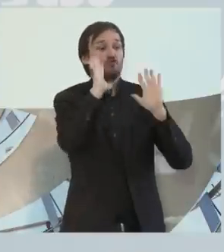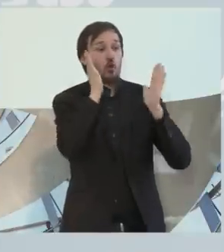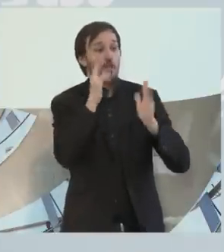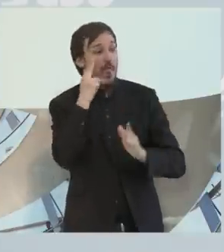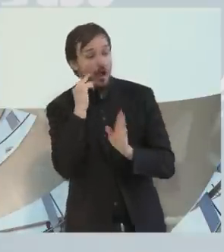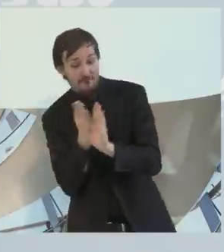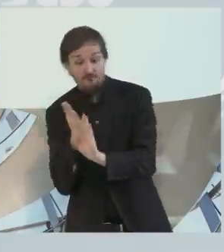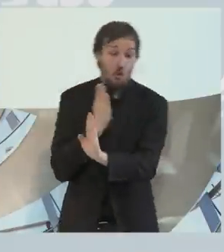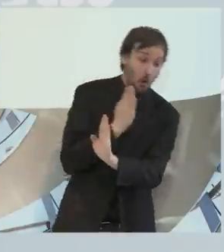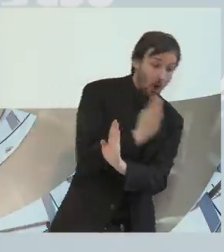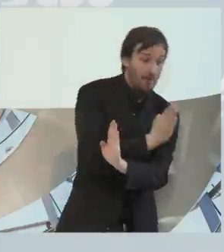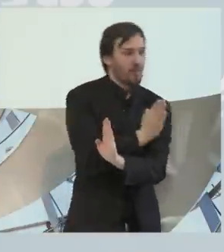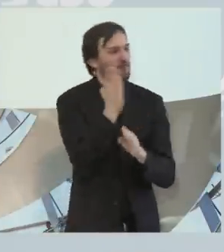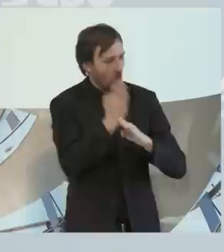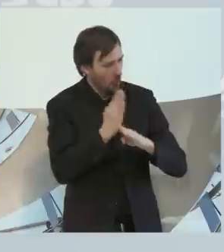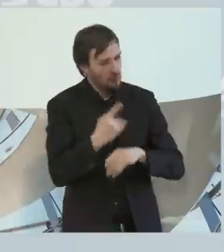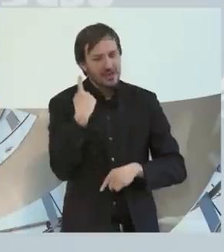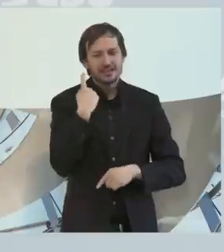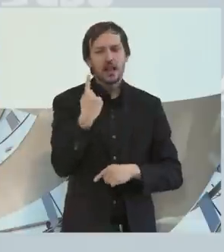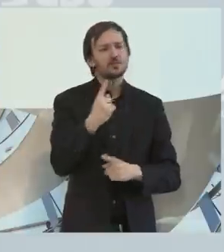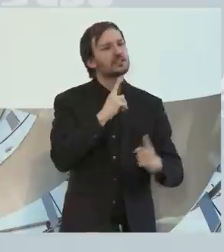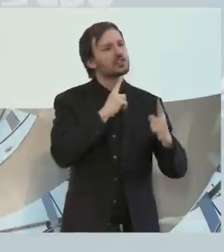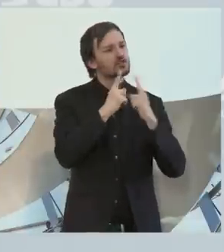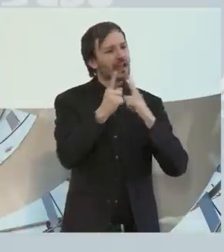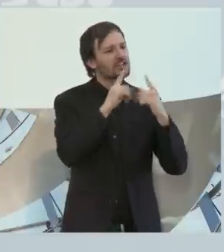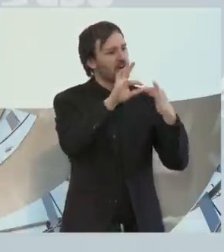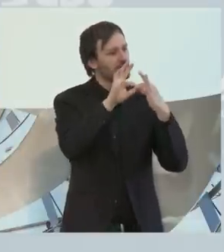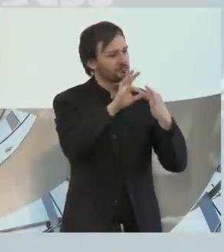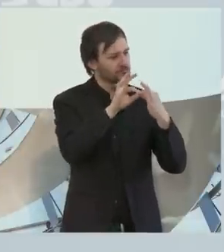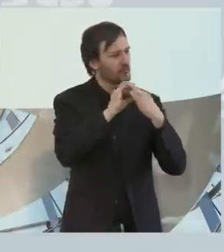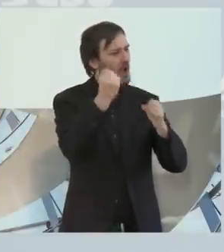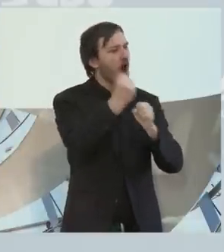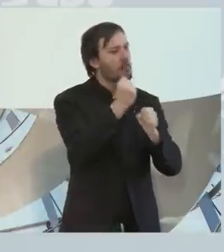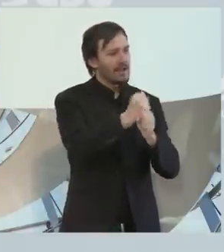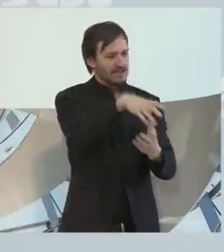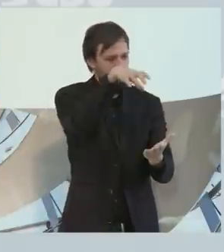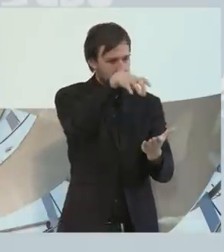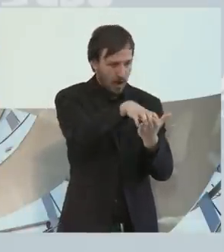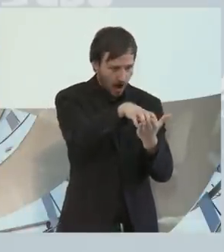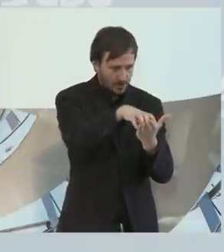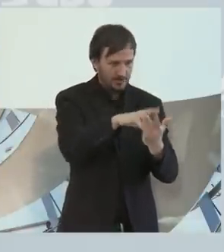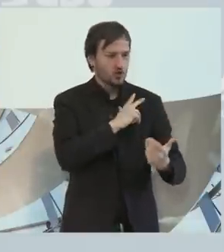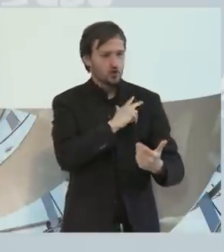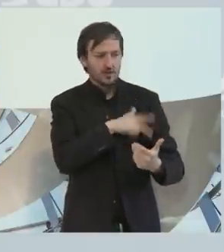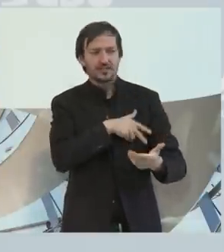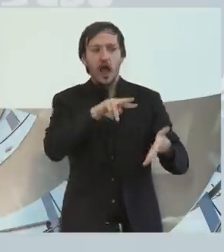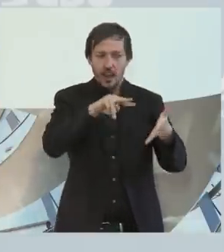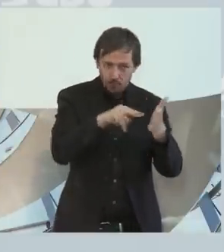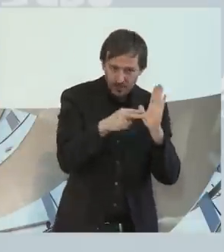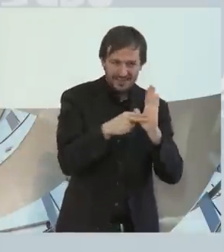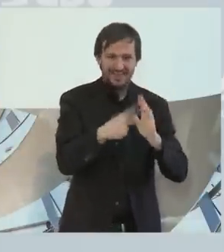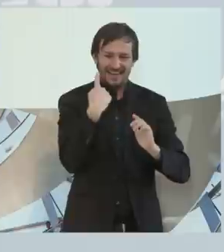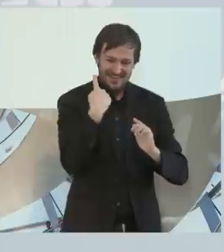weil er unser Sprecher ist für Arbeitsmarkt und Sozialpolitik